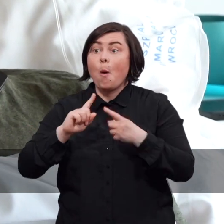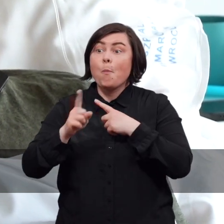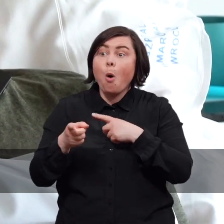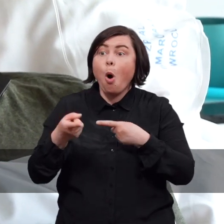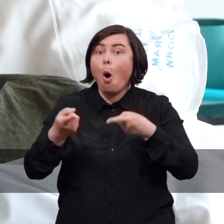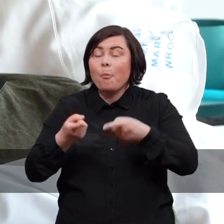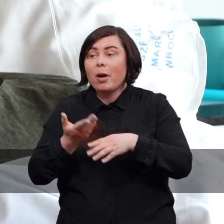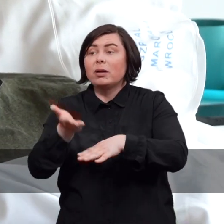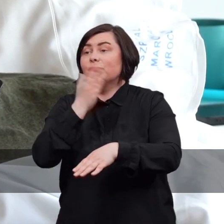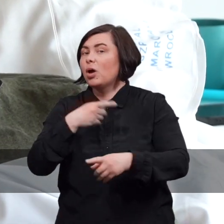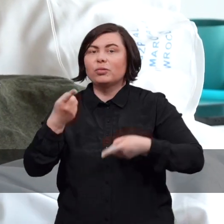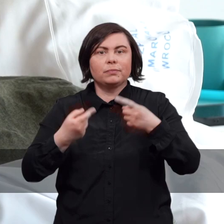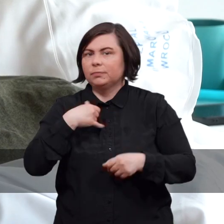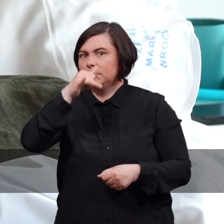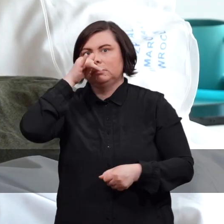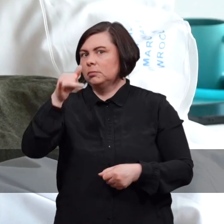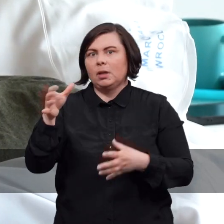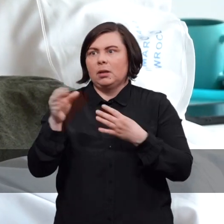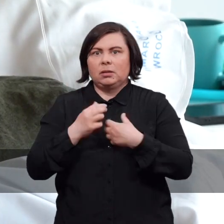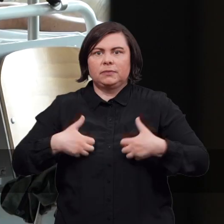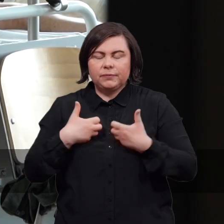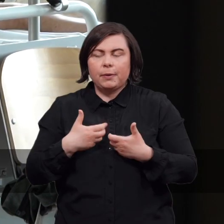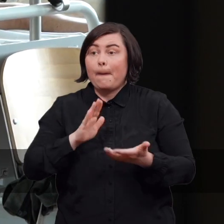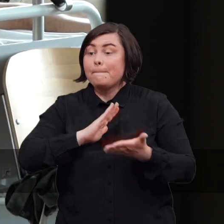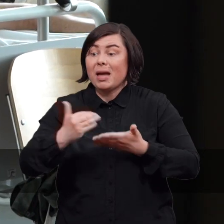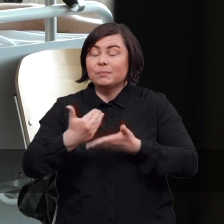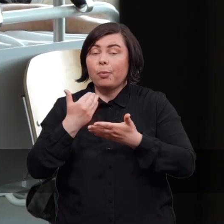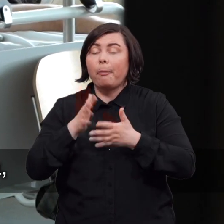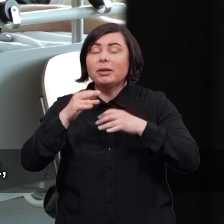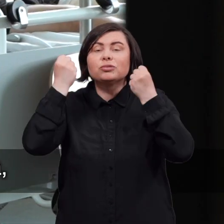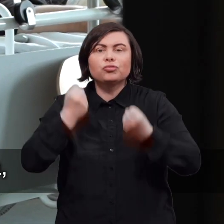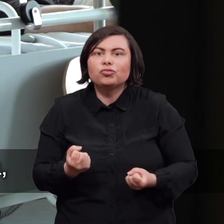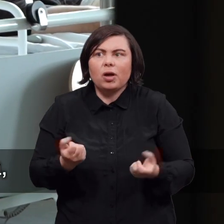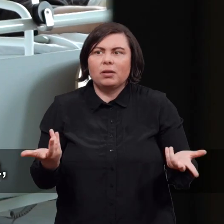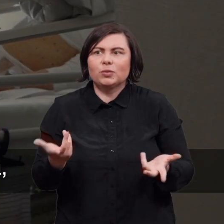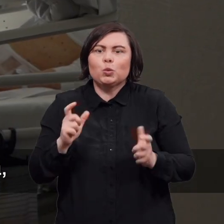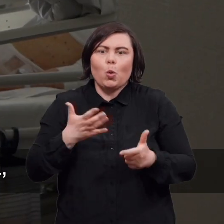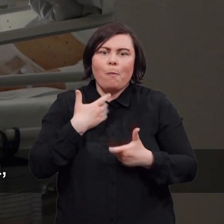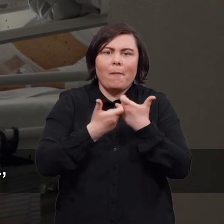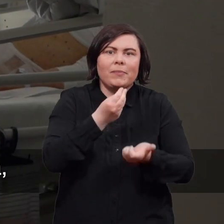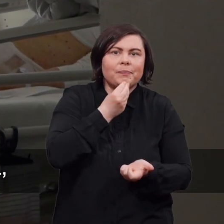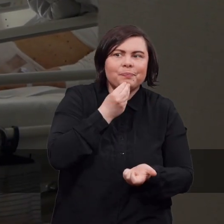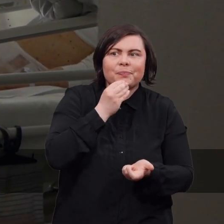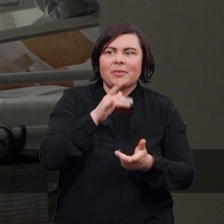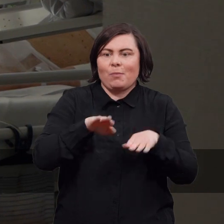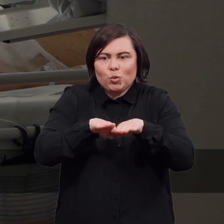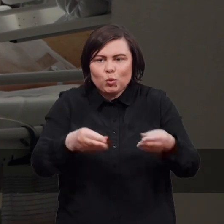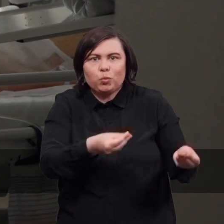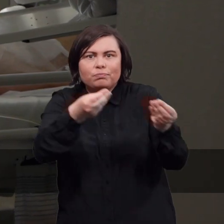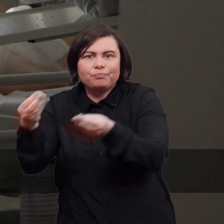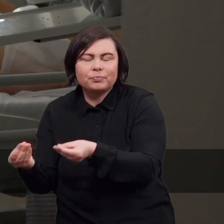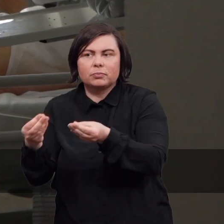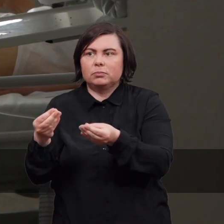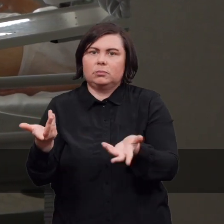po operacji i przed operacją nie było takiej możliwości. Bez tej pomocy by było ciężko, chociażby nawet cokolwiek zrobić do jedzenia, czy zanieść do